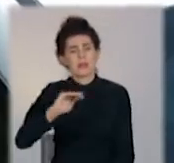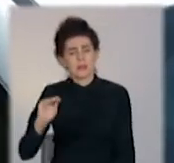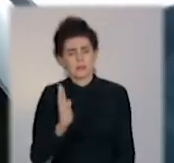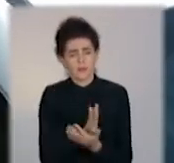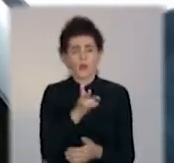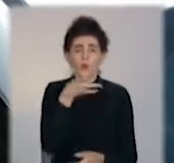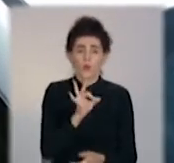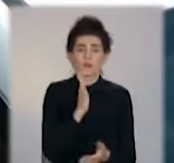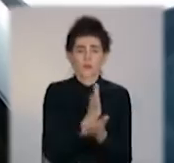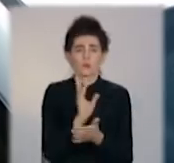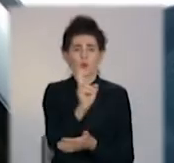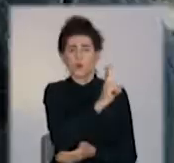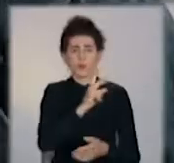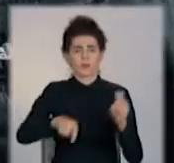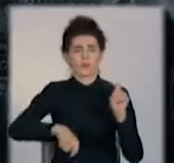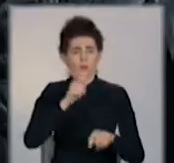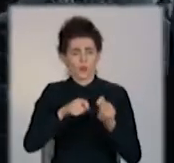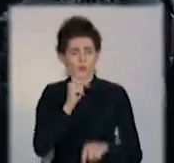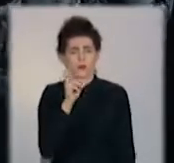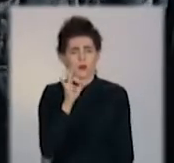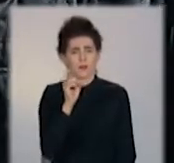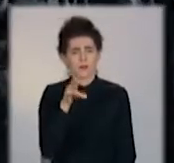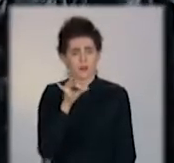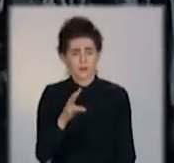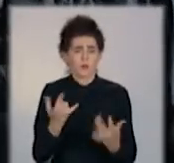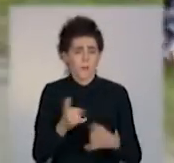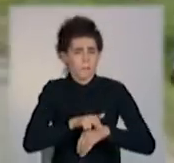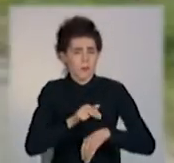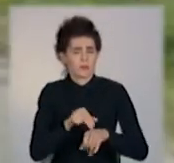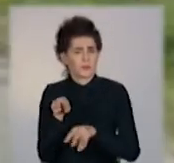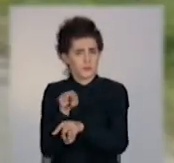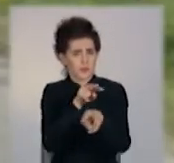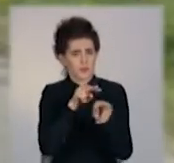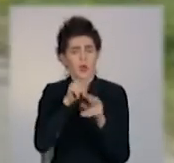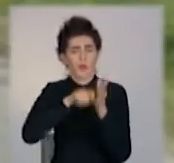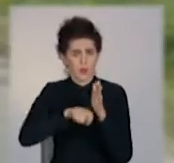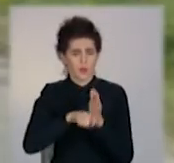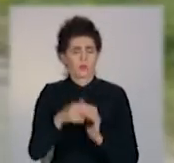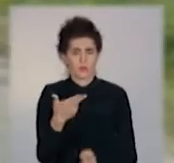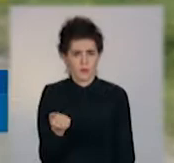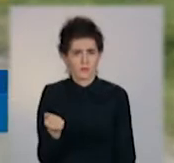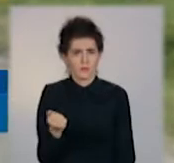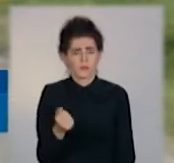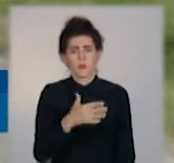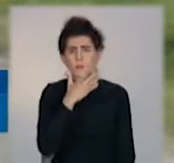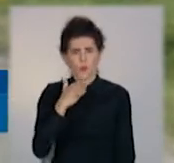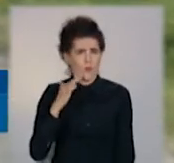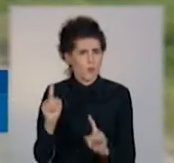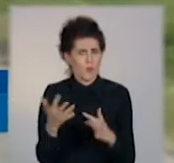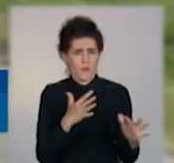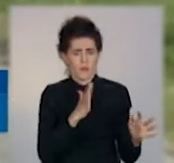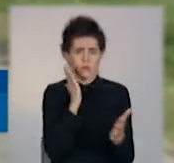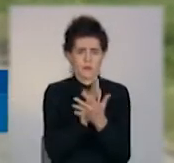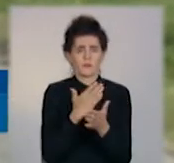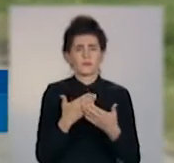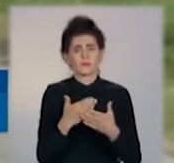порушує умови карантину. Правоохоронці за цим поки спостерігають. Є такі моменти, коли йдуть три